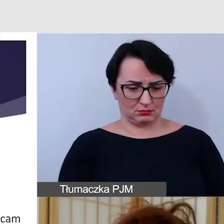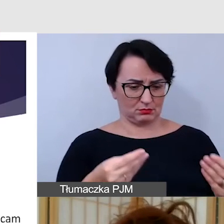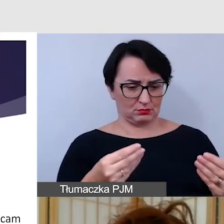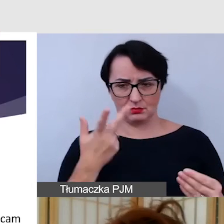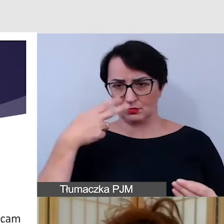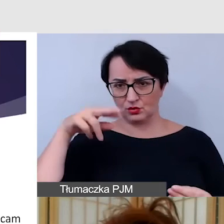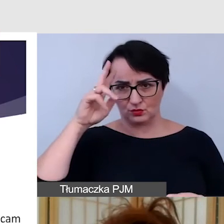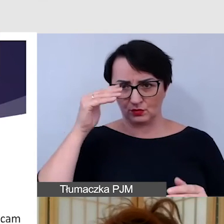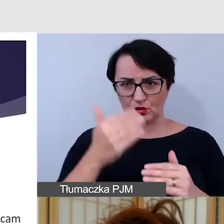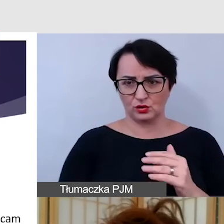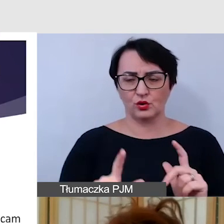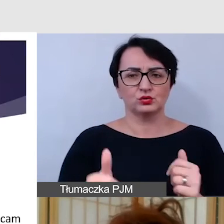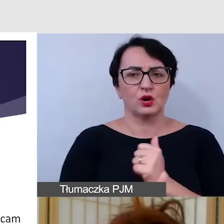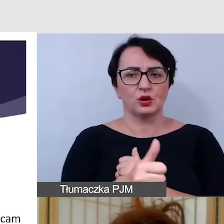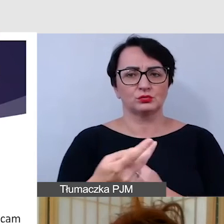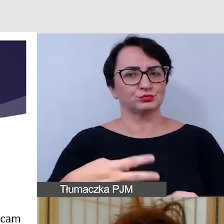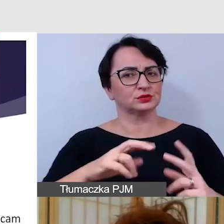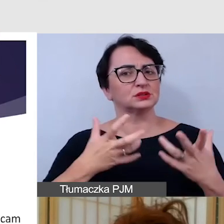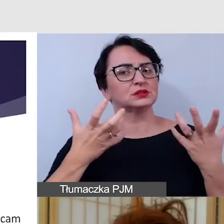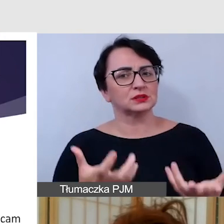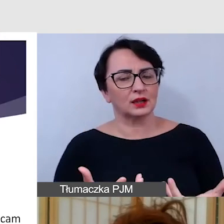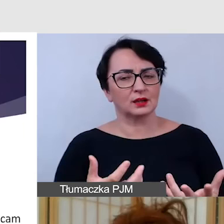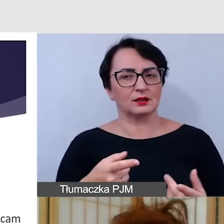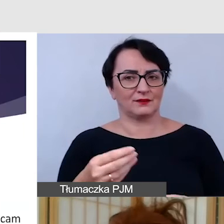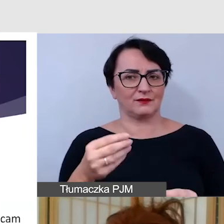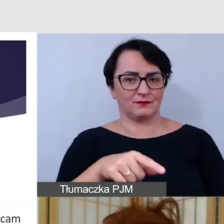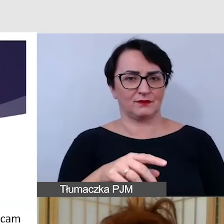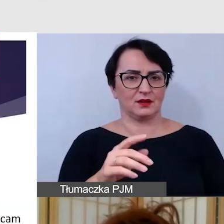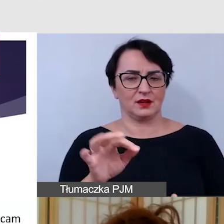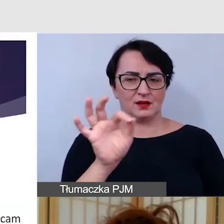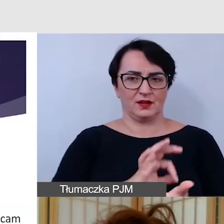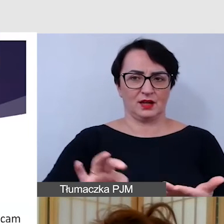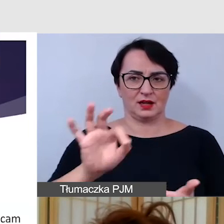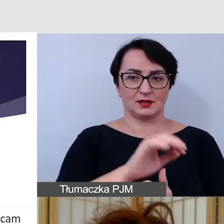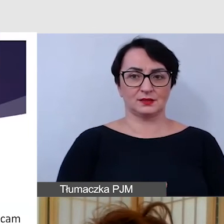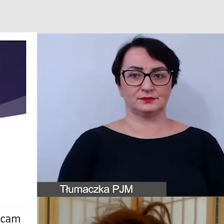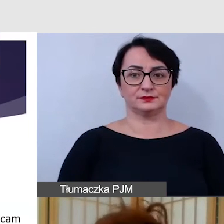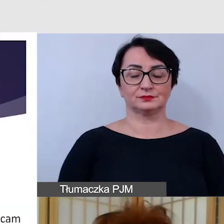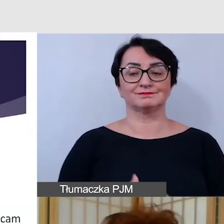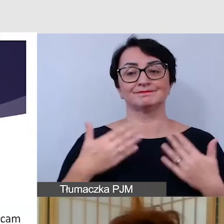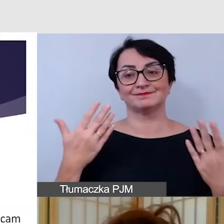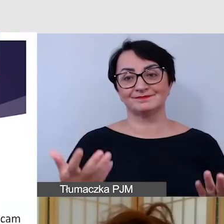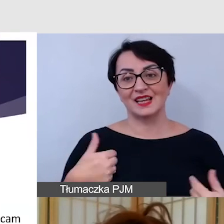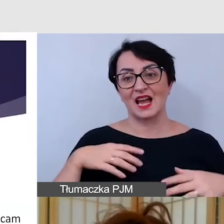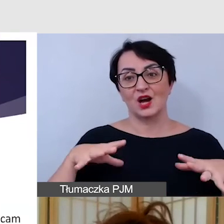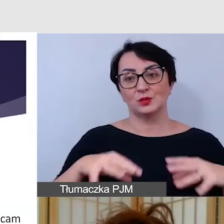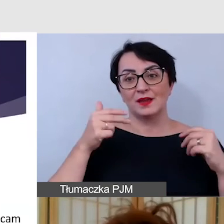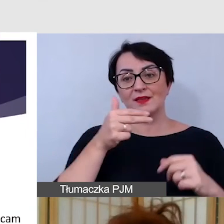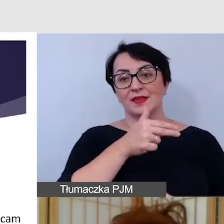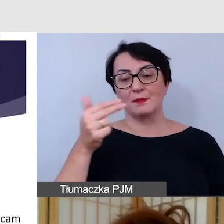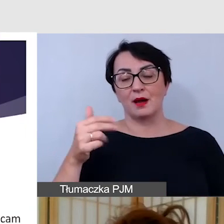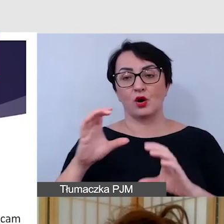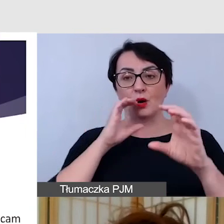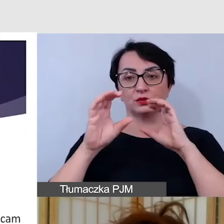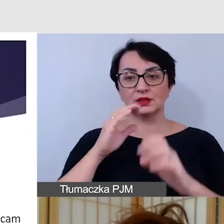końca co chcieliśmy przekazać w wybranym wykresie proszę Państwa rozpoczęłam od komunikacji multimodalnej